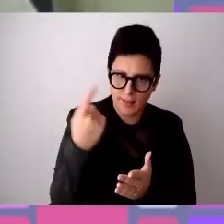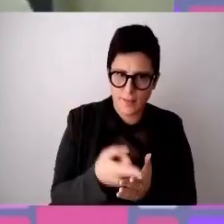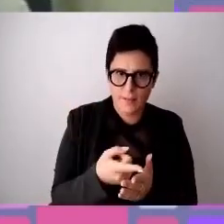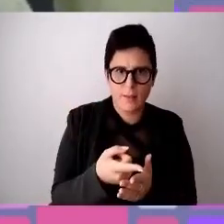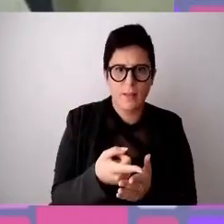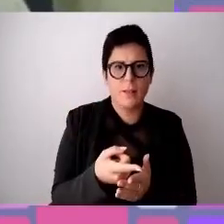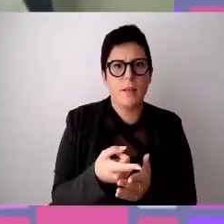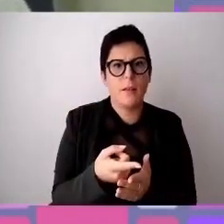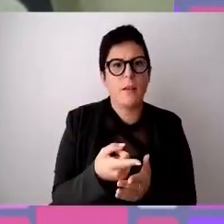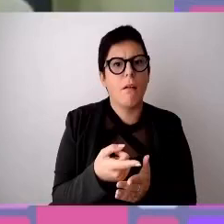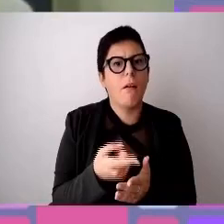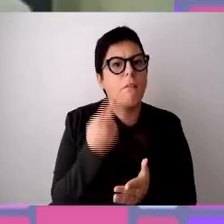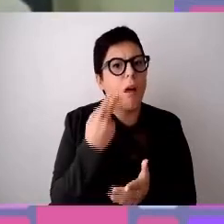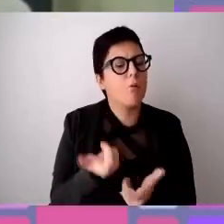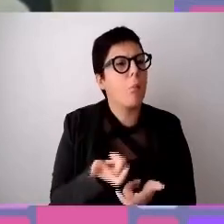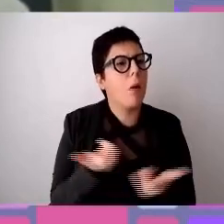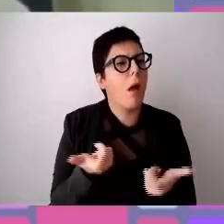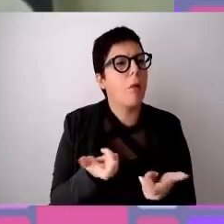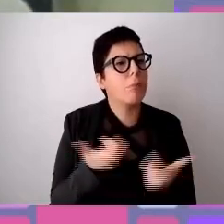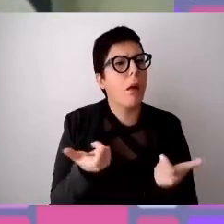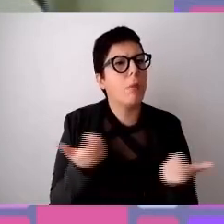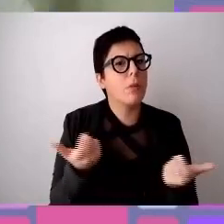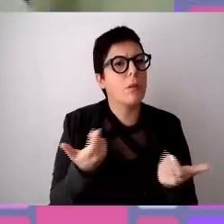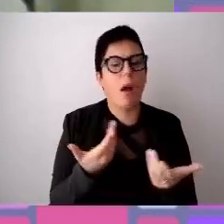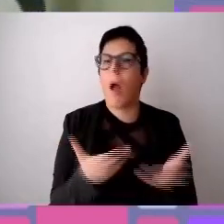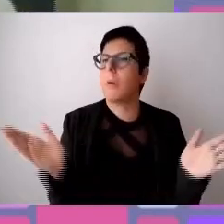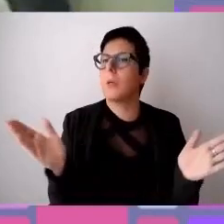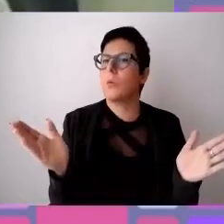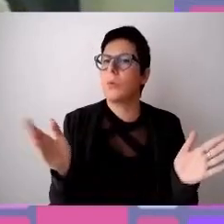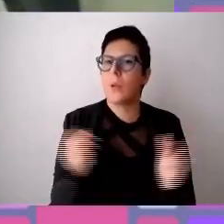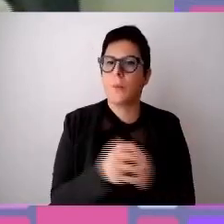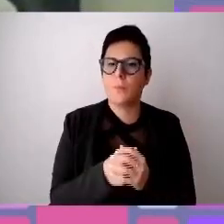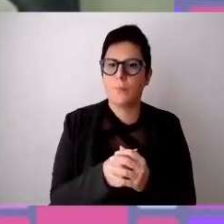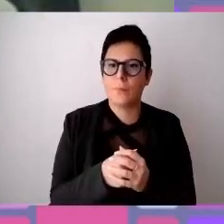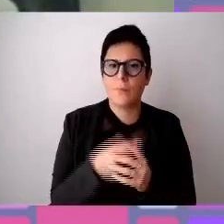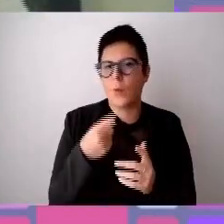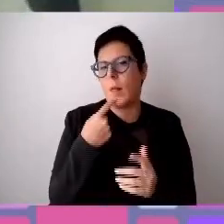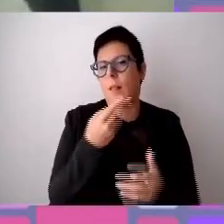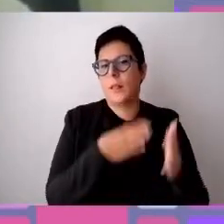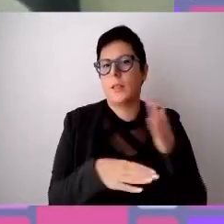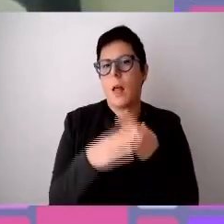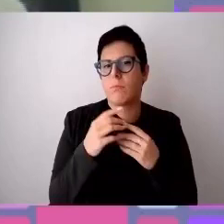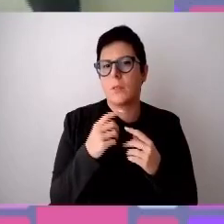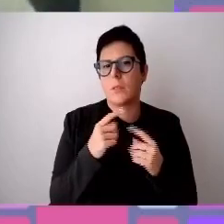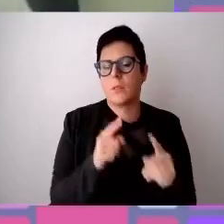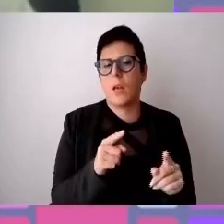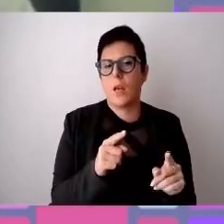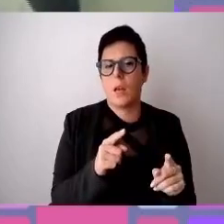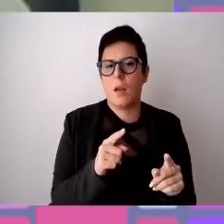crescente verso l'apertura. Qui parliamo di disabilità, ma in generale